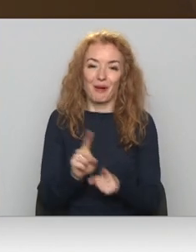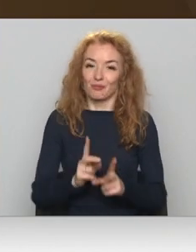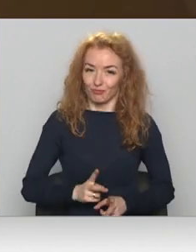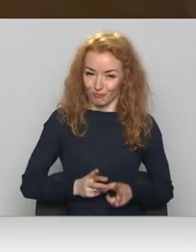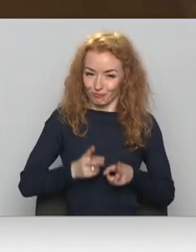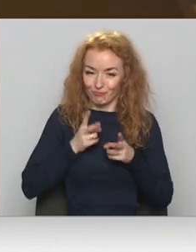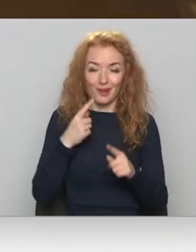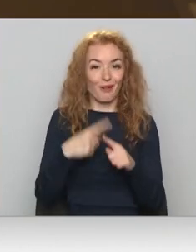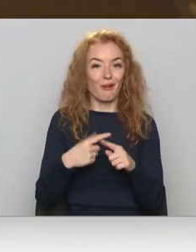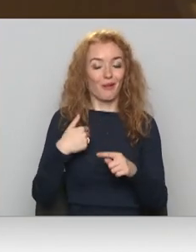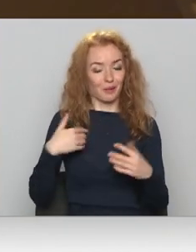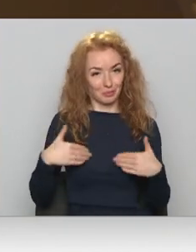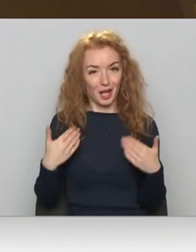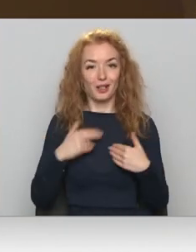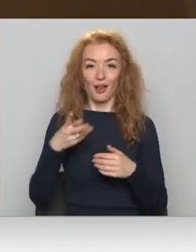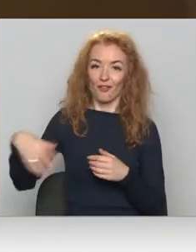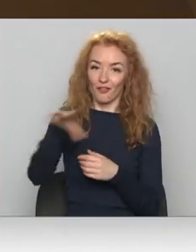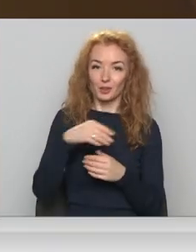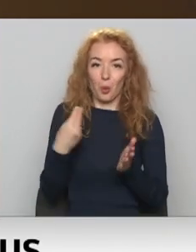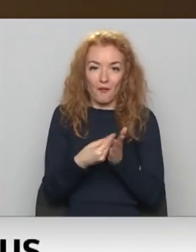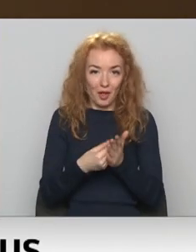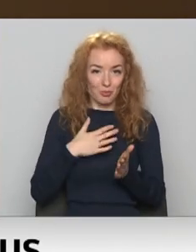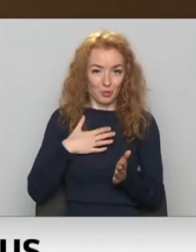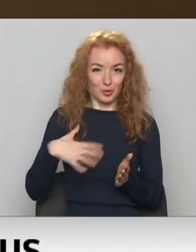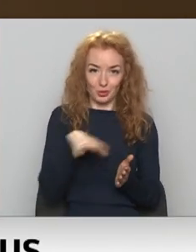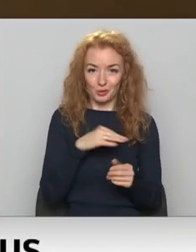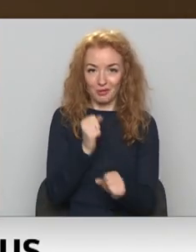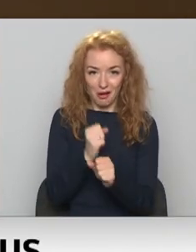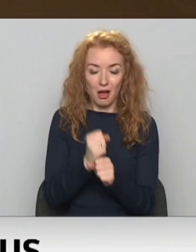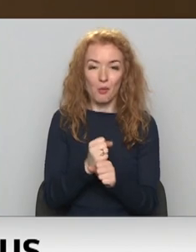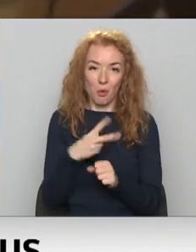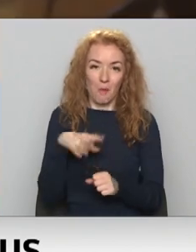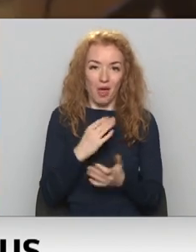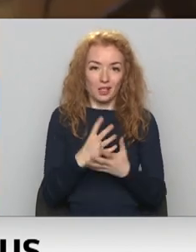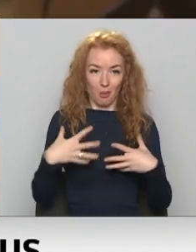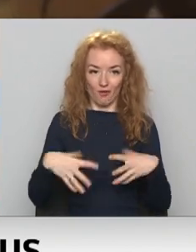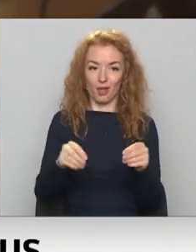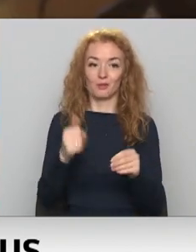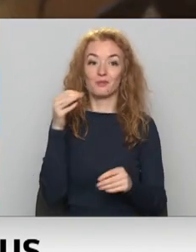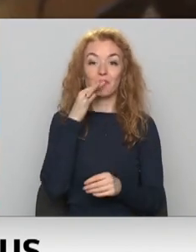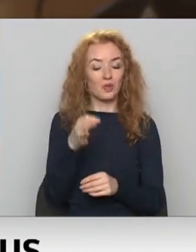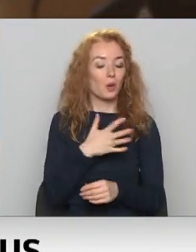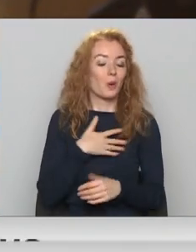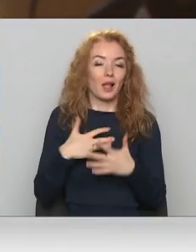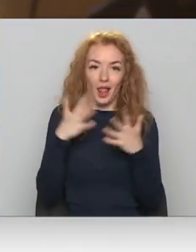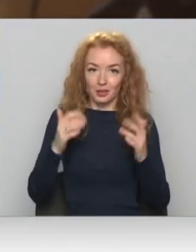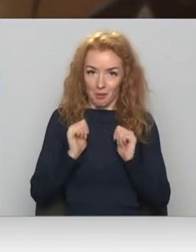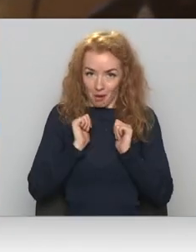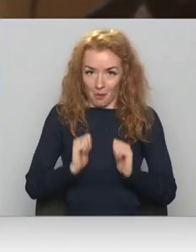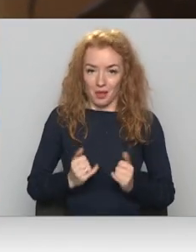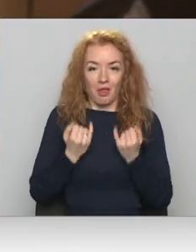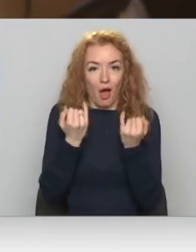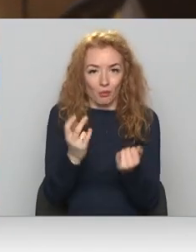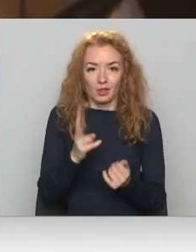priecēmies par to, ka novērtē mūsu darbu un to, ka mēs esam darījuši visu šo laiku. Tas ir ļoti liels pagodinājums tiešām, ka novērtē